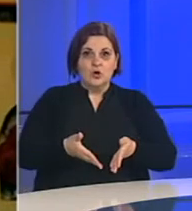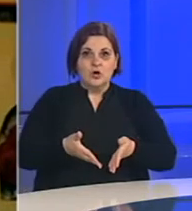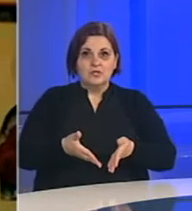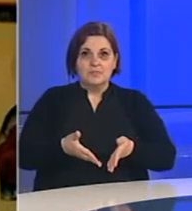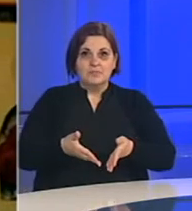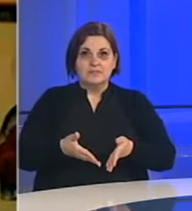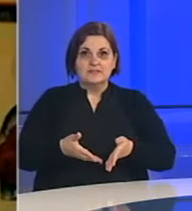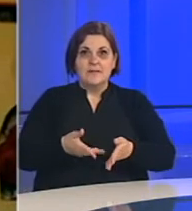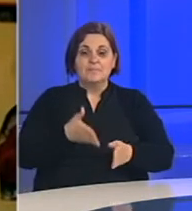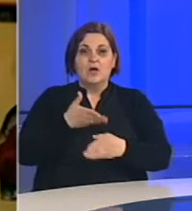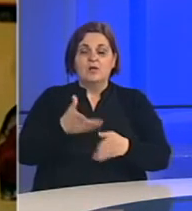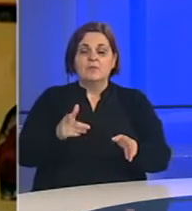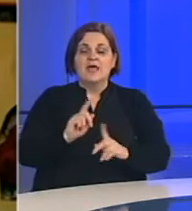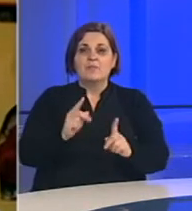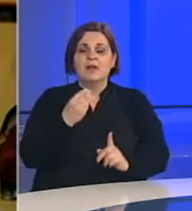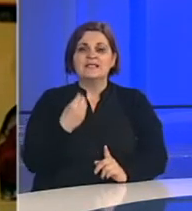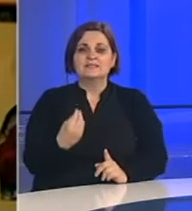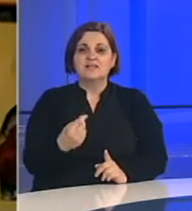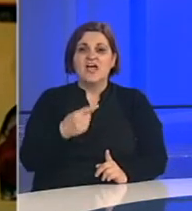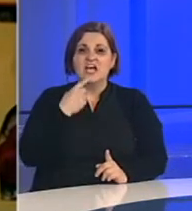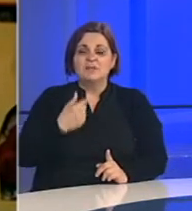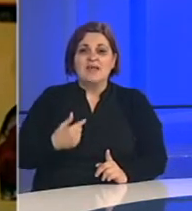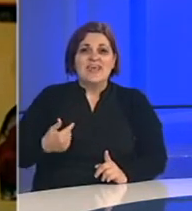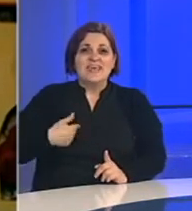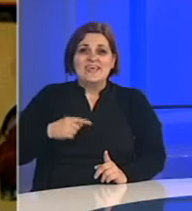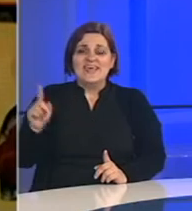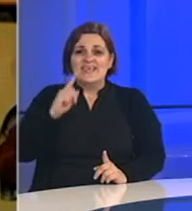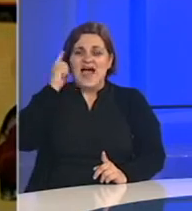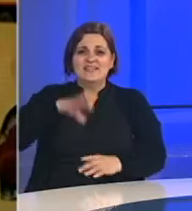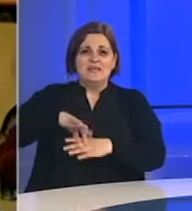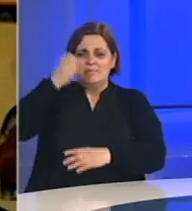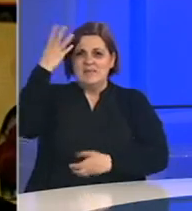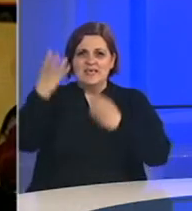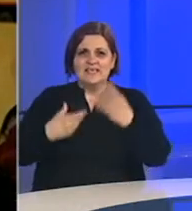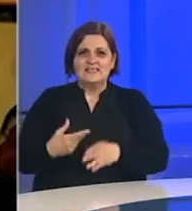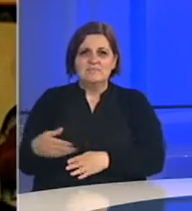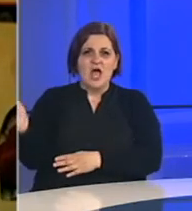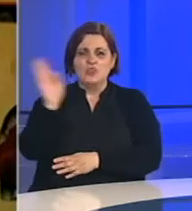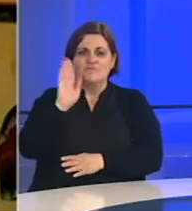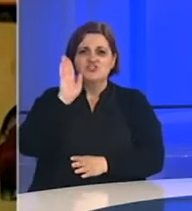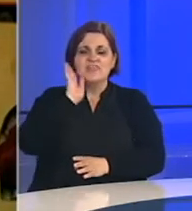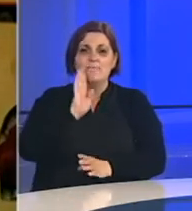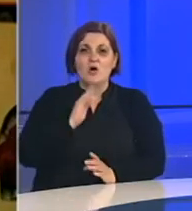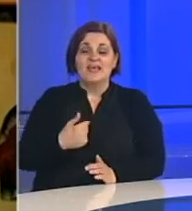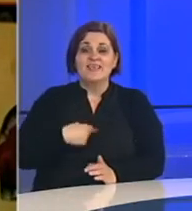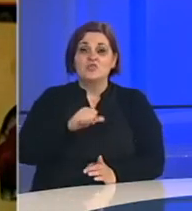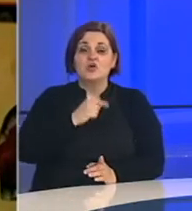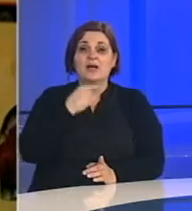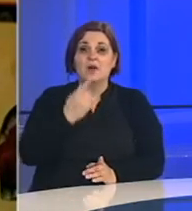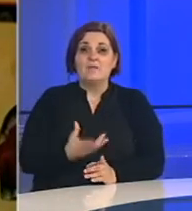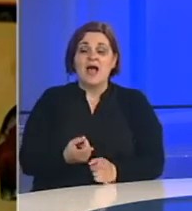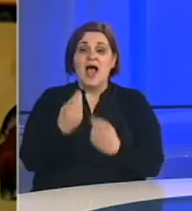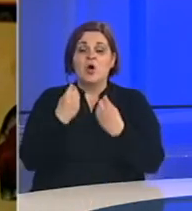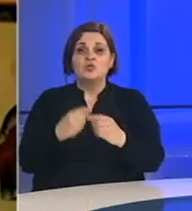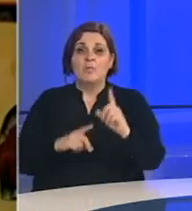Republike Srpske. Ja to samo kažem. Nisam ja izmislio kad neko kaže da je uviđenja Bosna, ja to samo kažem kao dobar